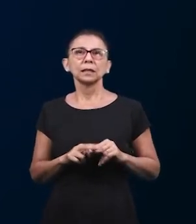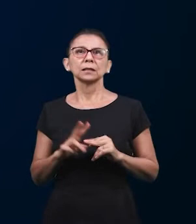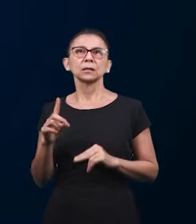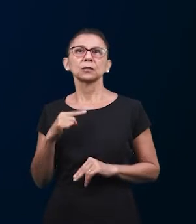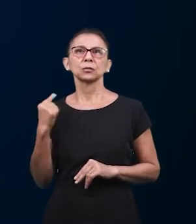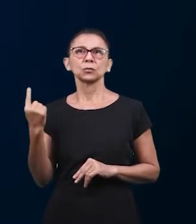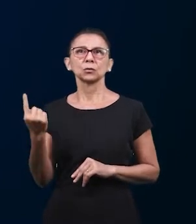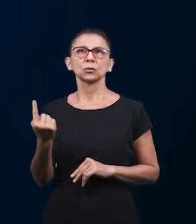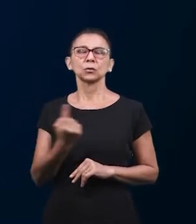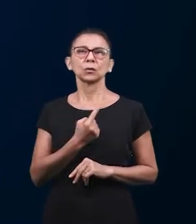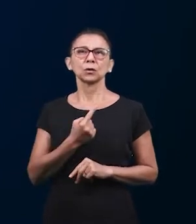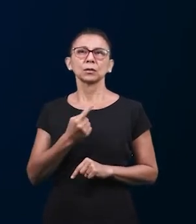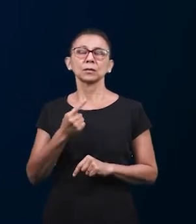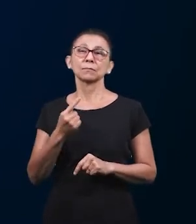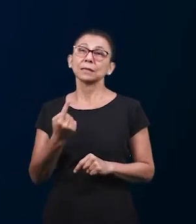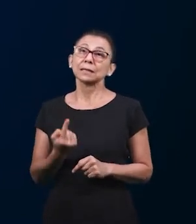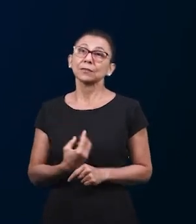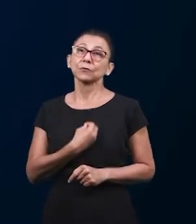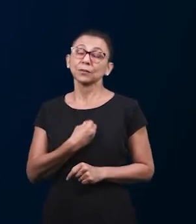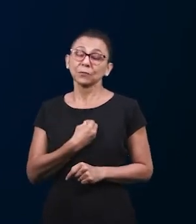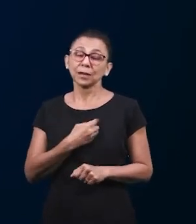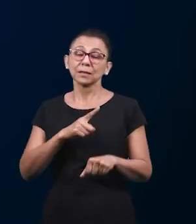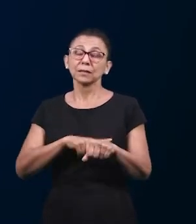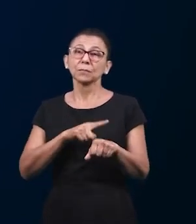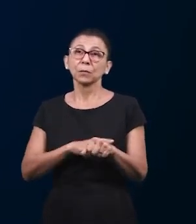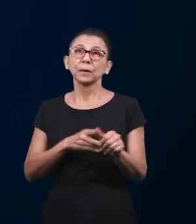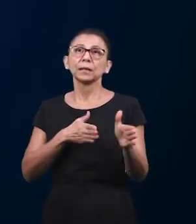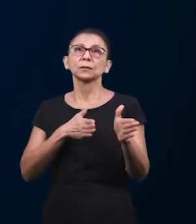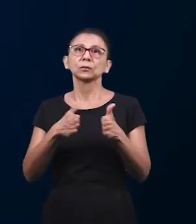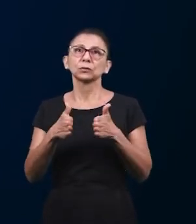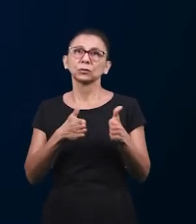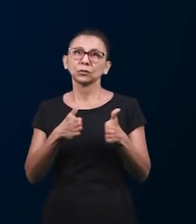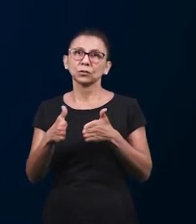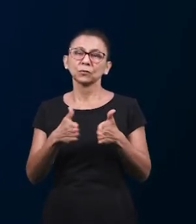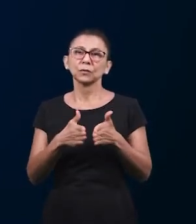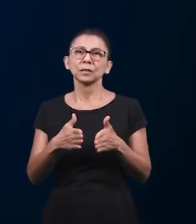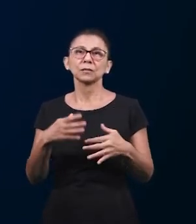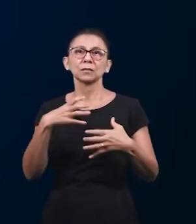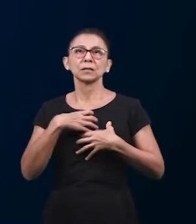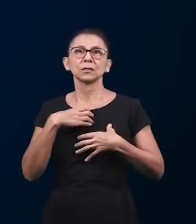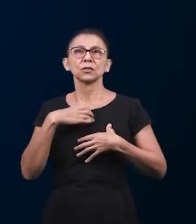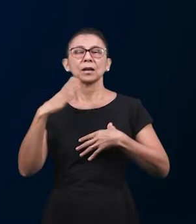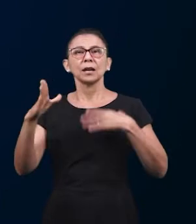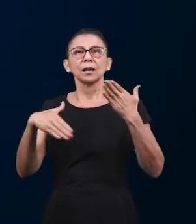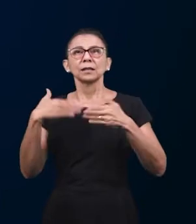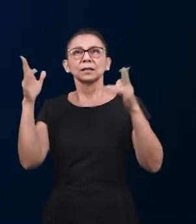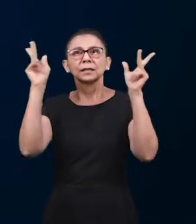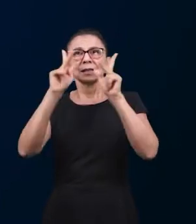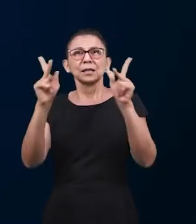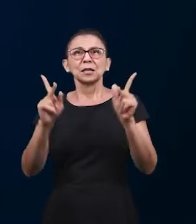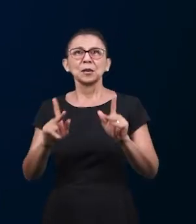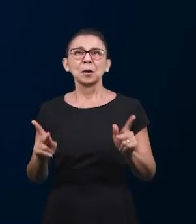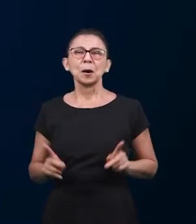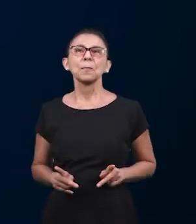образ когда мы можем пройти через этот трудный момент с радостью в мире это когда мы обращаемся к Слову